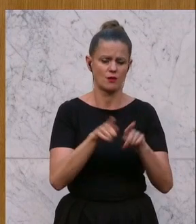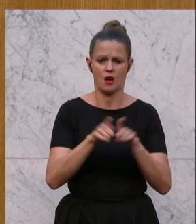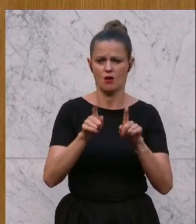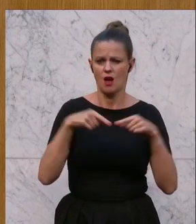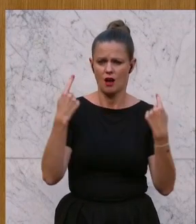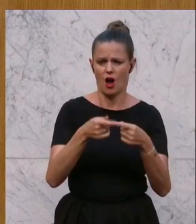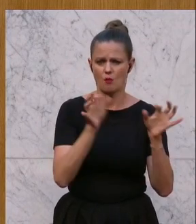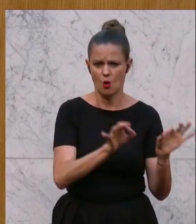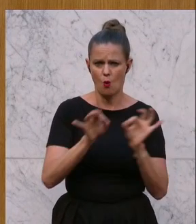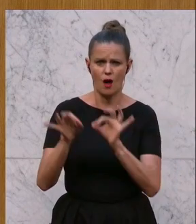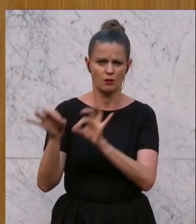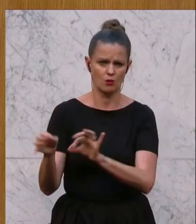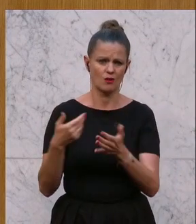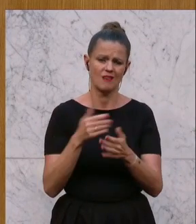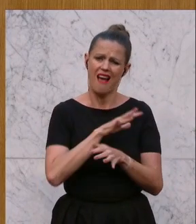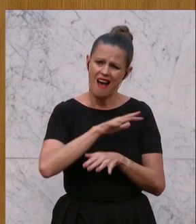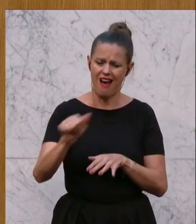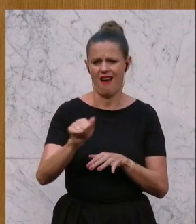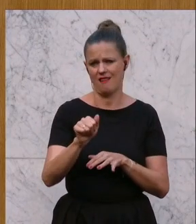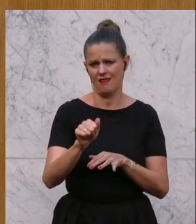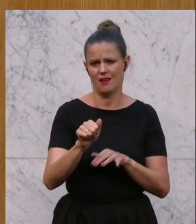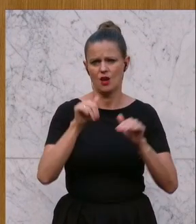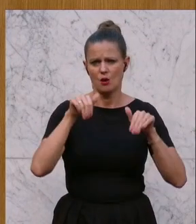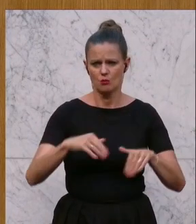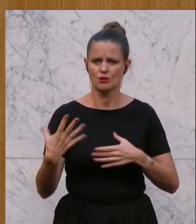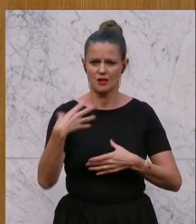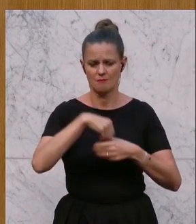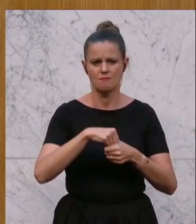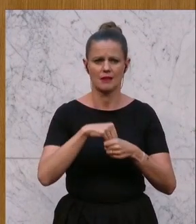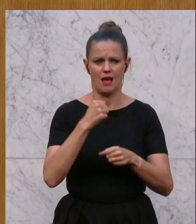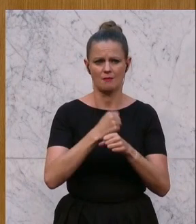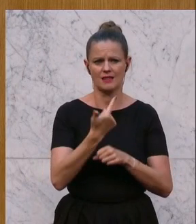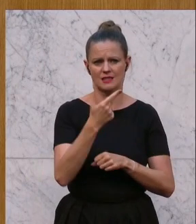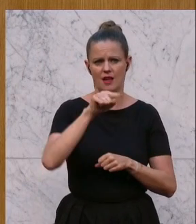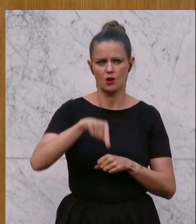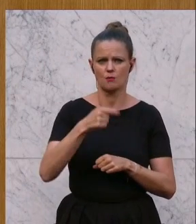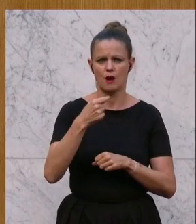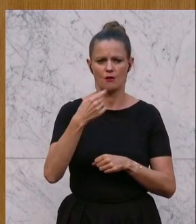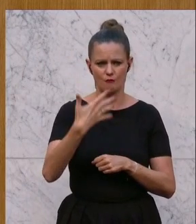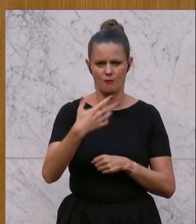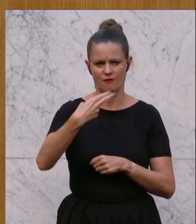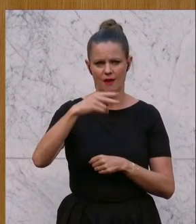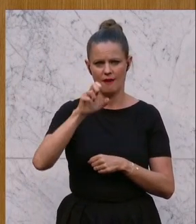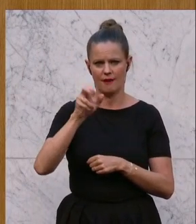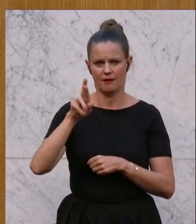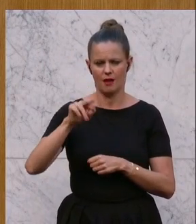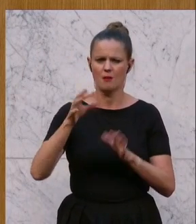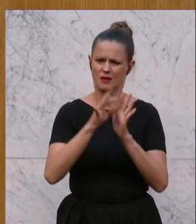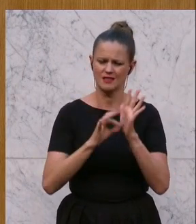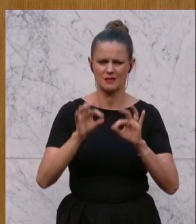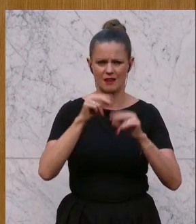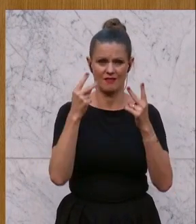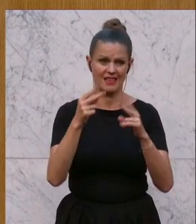Raumordnung. Und da sind alle gefordert, das zweieinhalb Hektar Ziel muss unser Ziel sein. Alles andere wäre ein